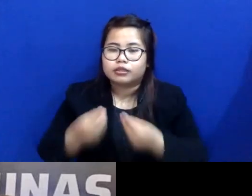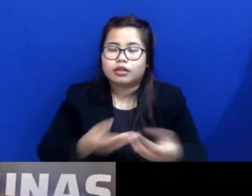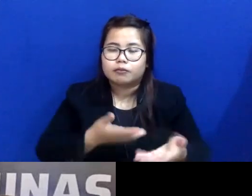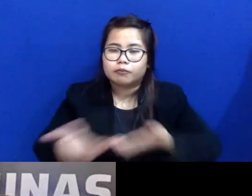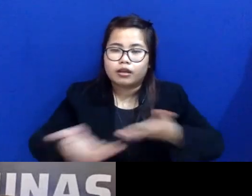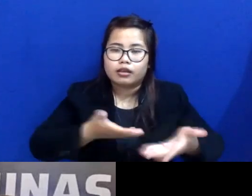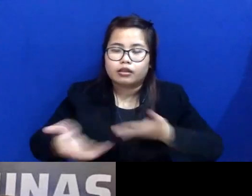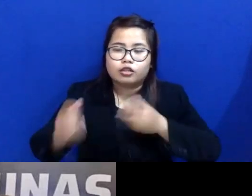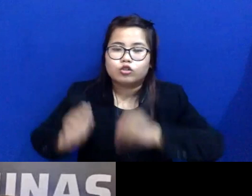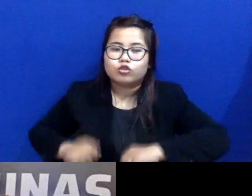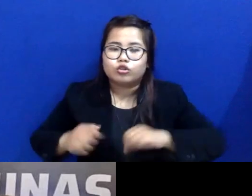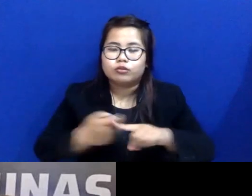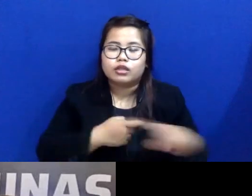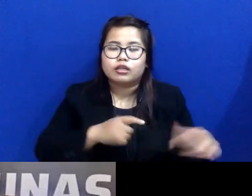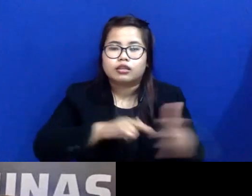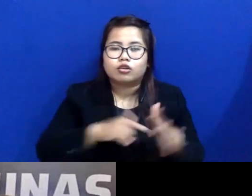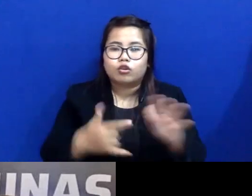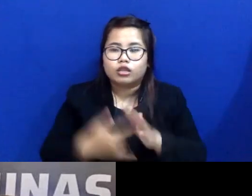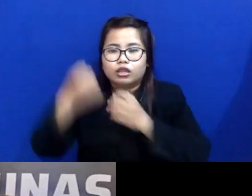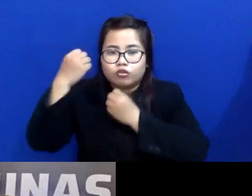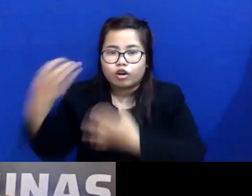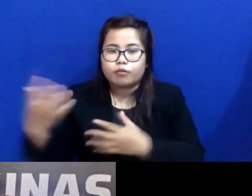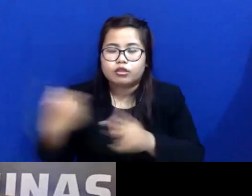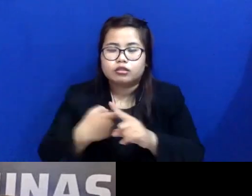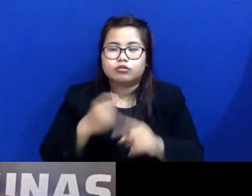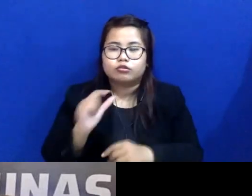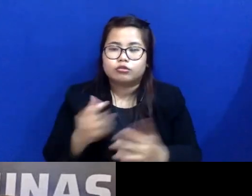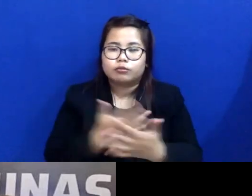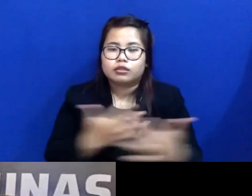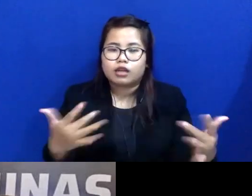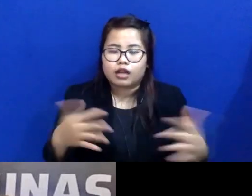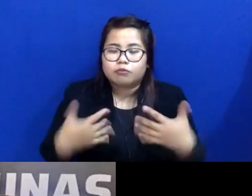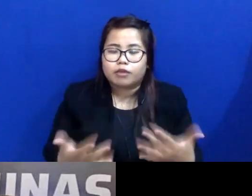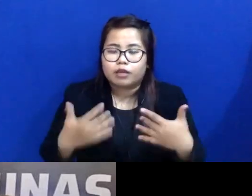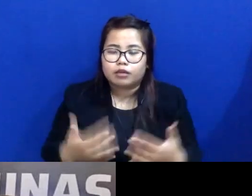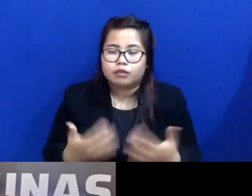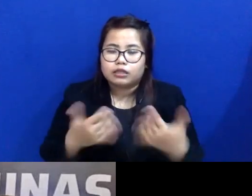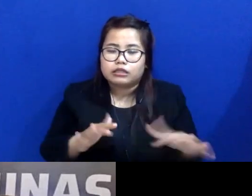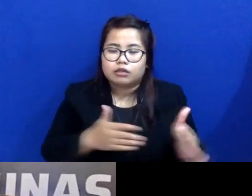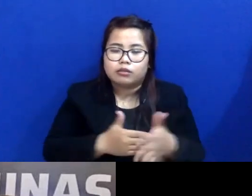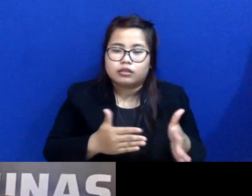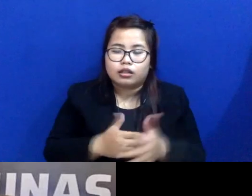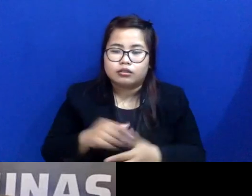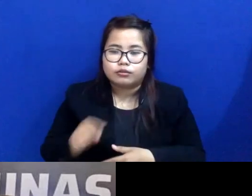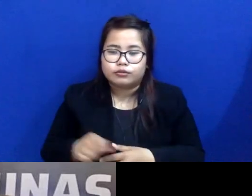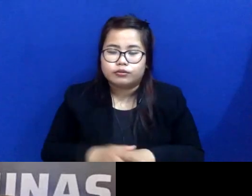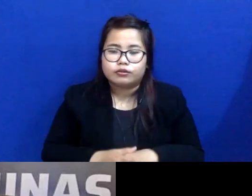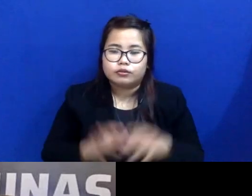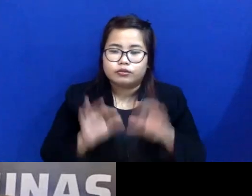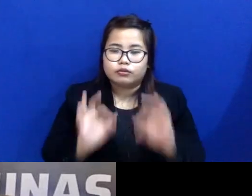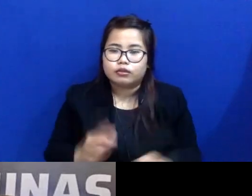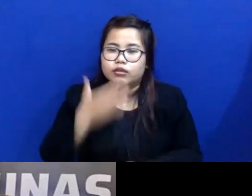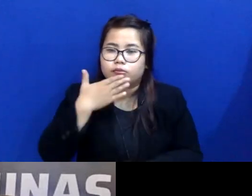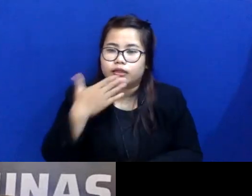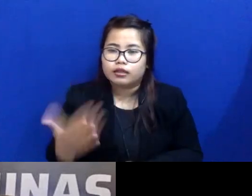melalui teknologi informasi kepada masyarakat serta bagaimana cara mengatasi kendala tersebut. Terima kasih, Srinya